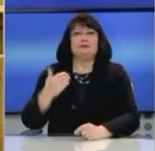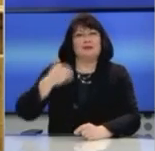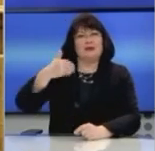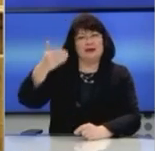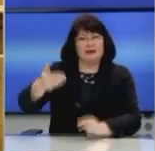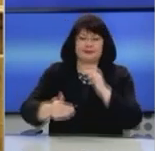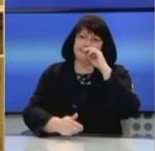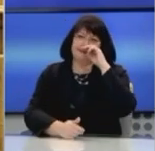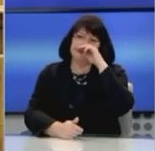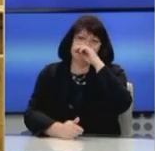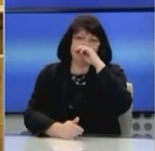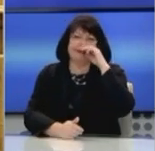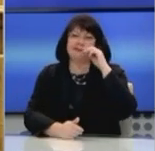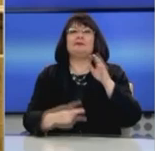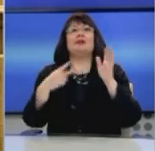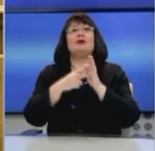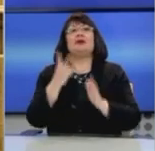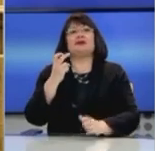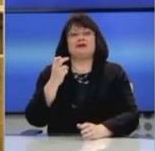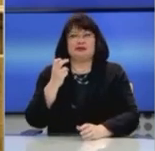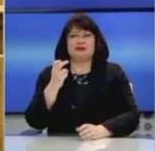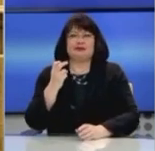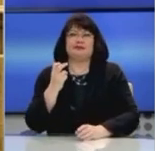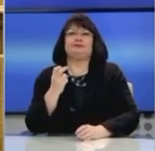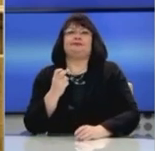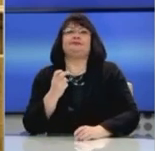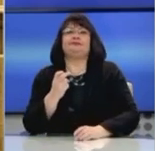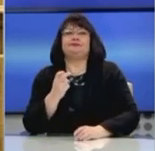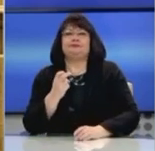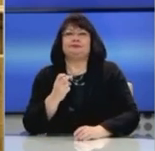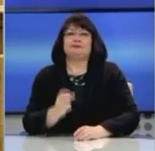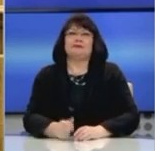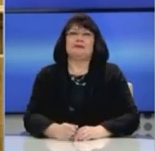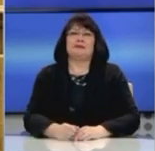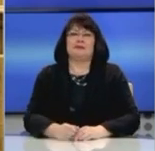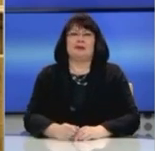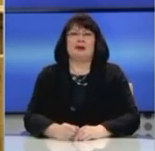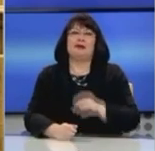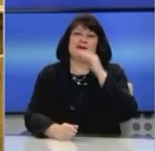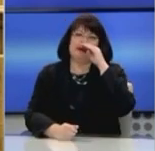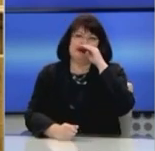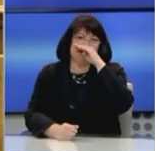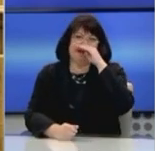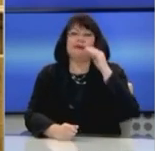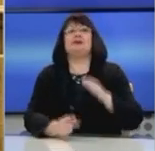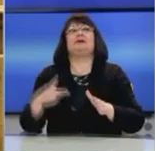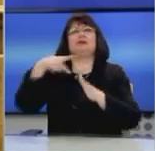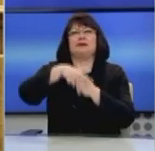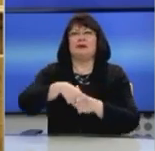αύριο θα γίνεται και όλη τη δεκαετία του 20 μπαίνουμε σε μια ζωφερή, νέα χαμένη δεκαετία χρεοδουλοπαροικίας